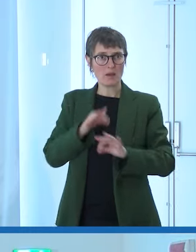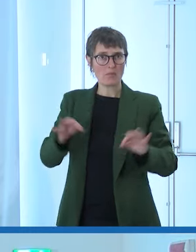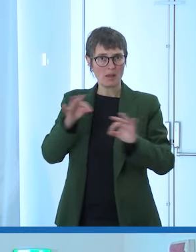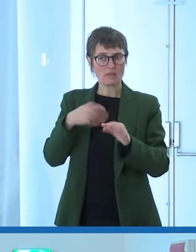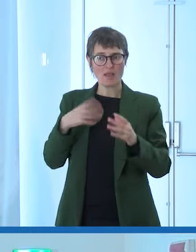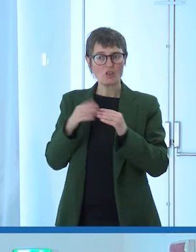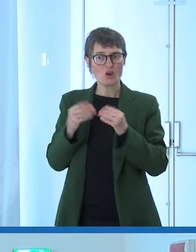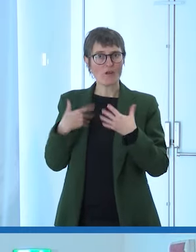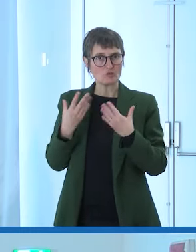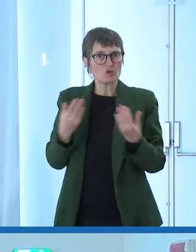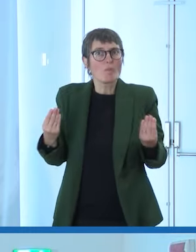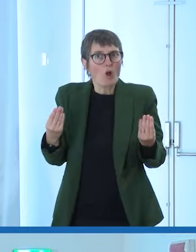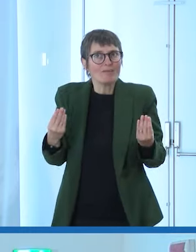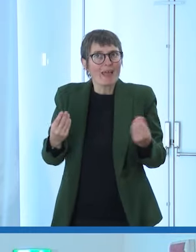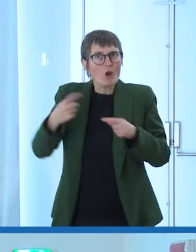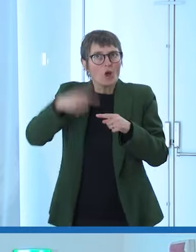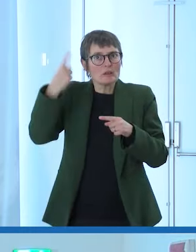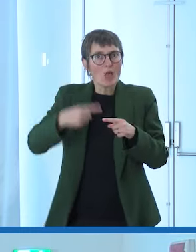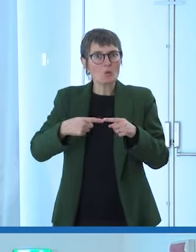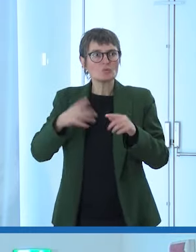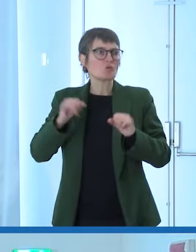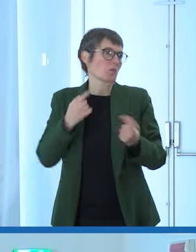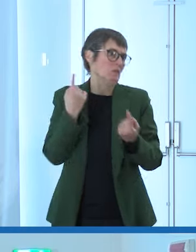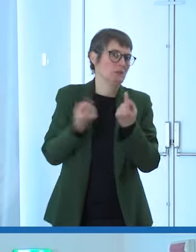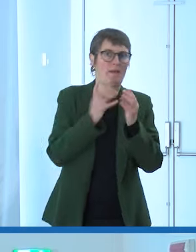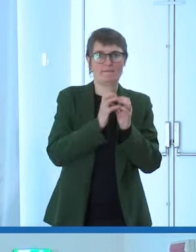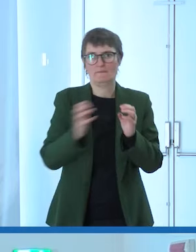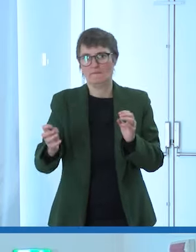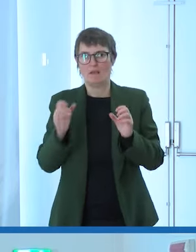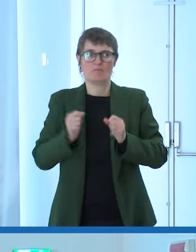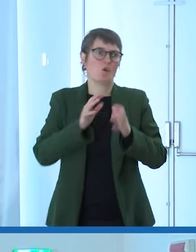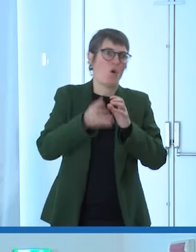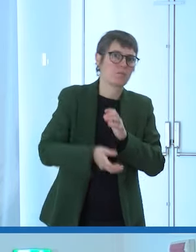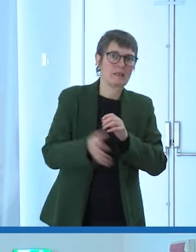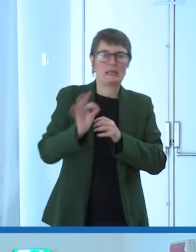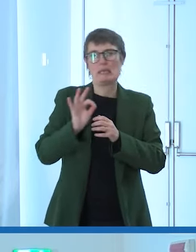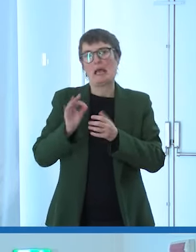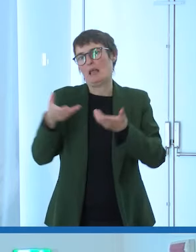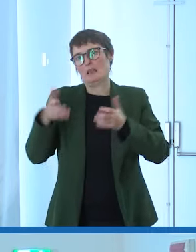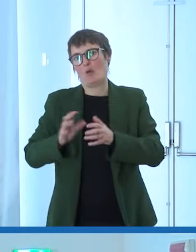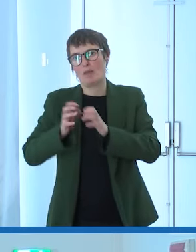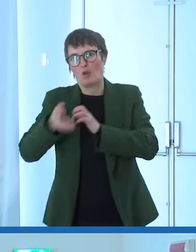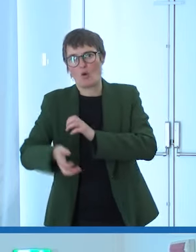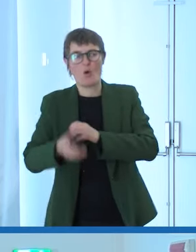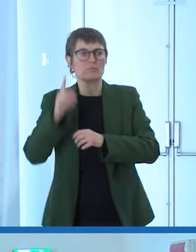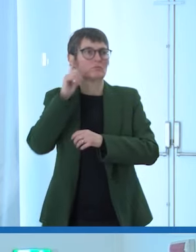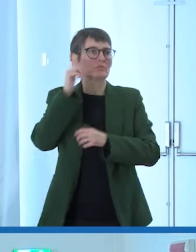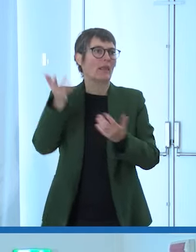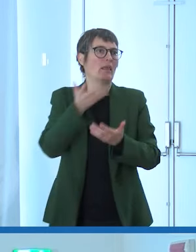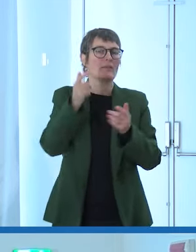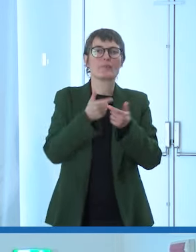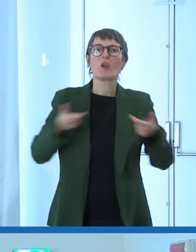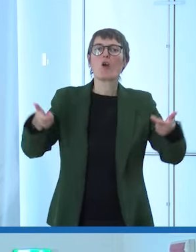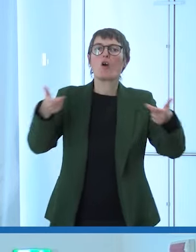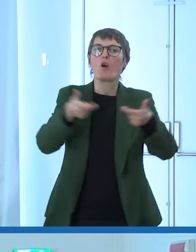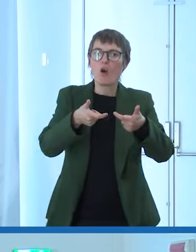in diverse situazioni a volte più complicate a volte meno immaginiamo se mi ritrovo al convegno alla conferenza stampa